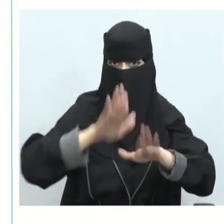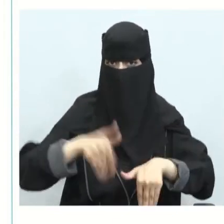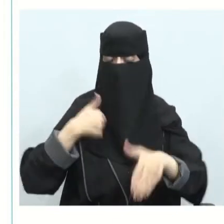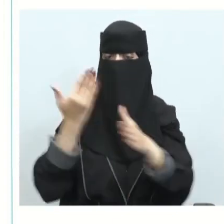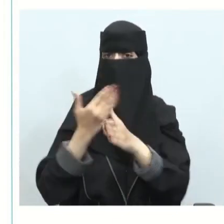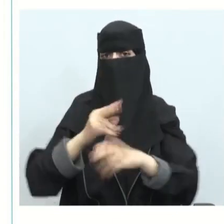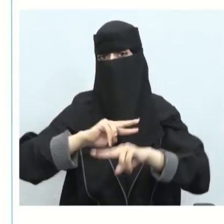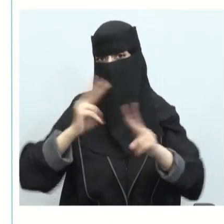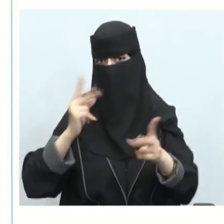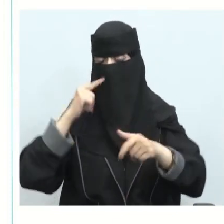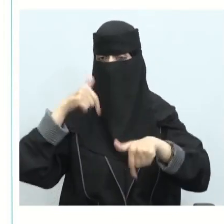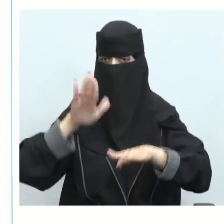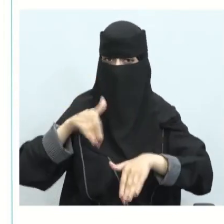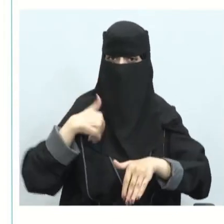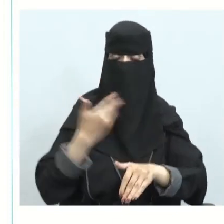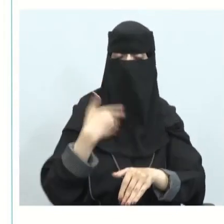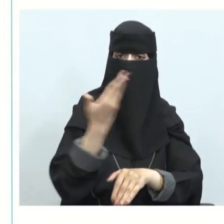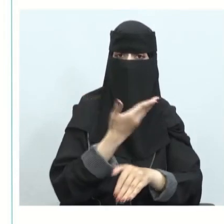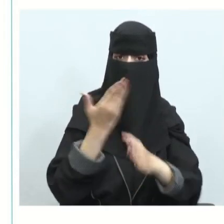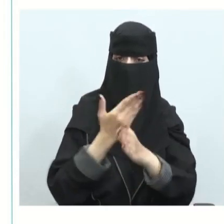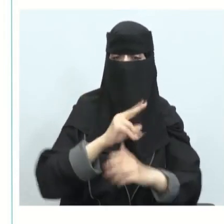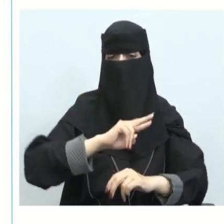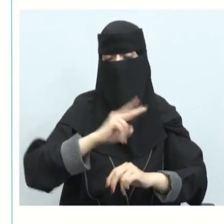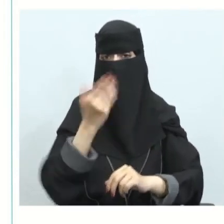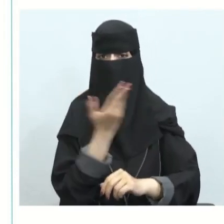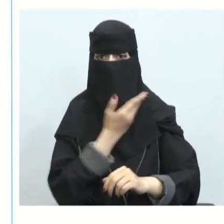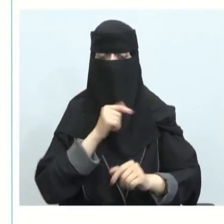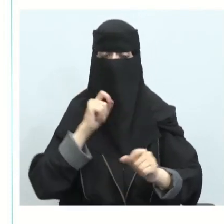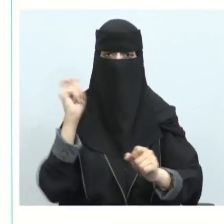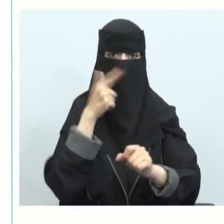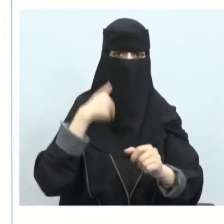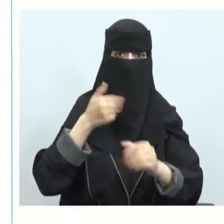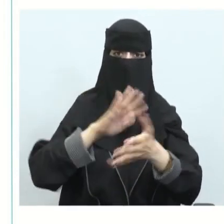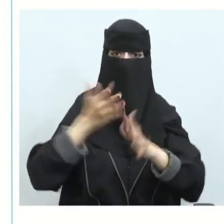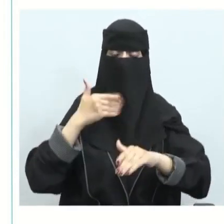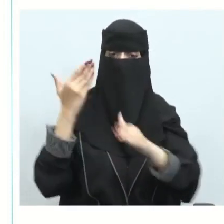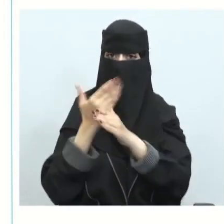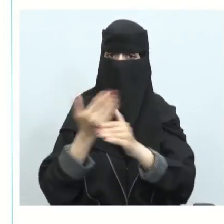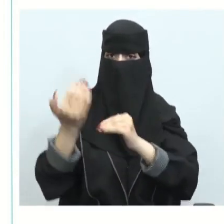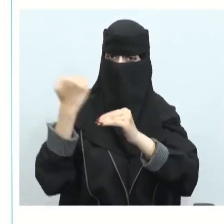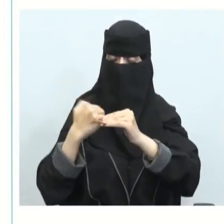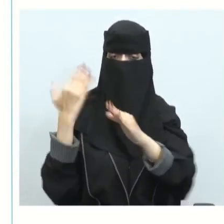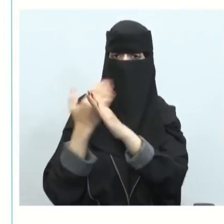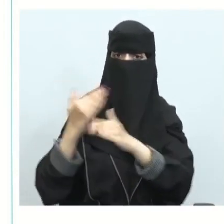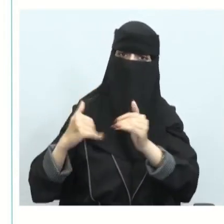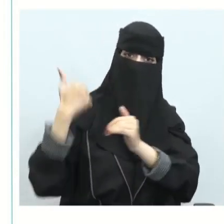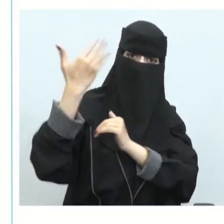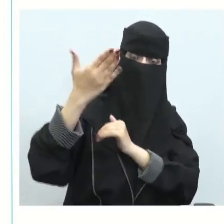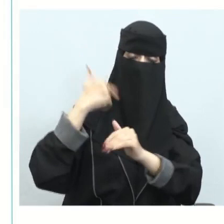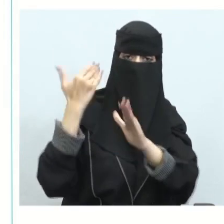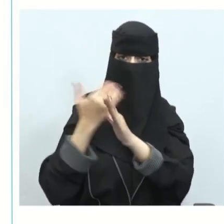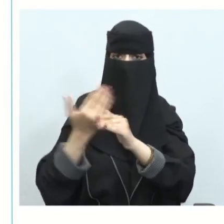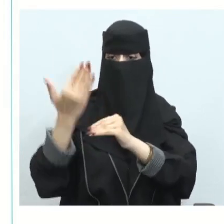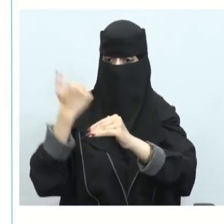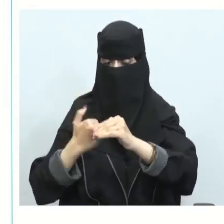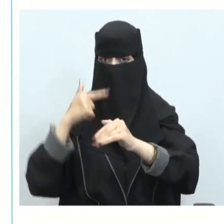عوامل قد تكون هذه العوامل مؤثرة بشكل مباشر سواء عوامل داخلية أو عوامل خارجية ذكرنا العوامل الداخلية